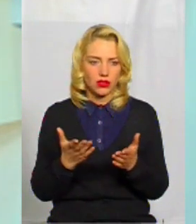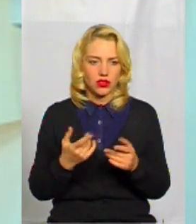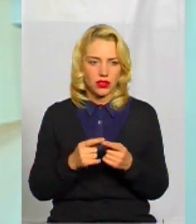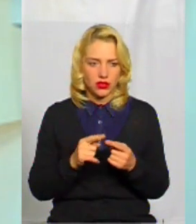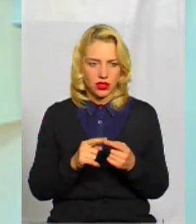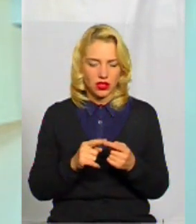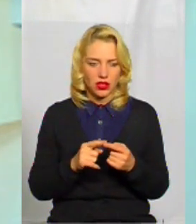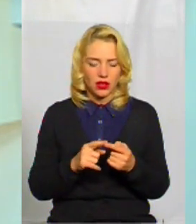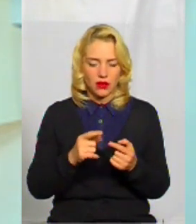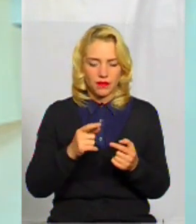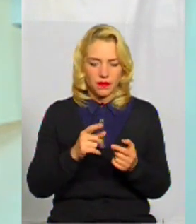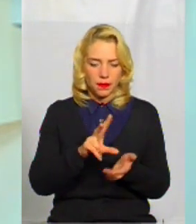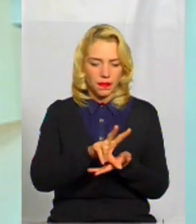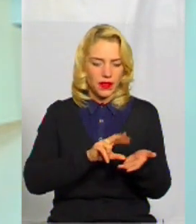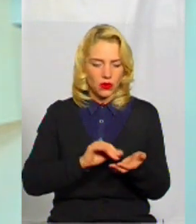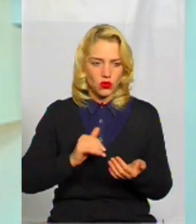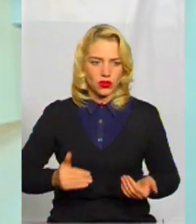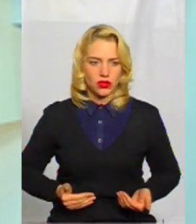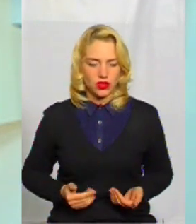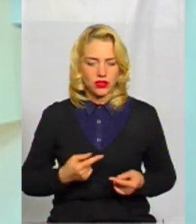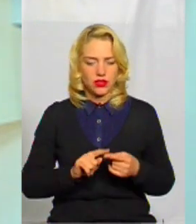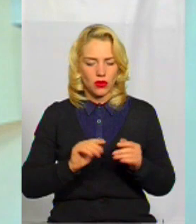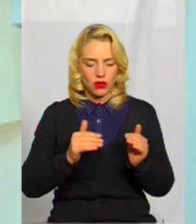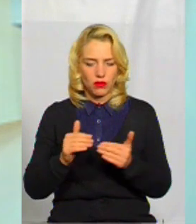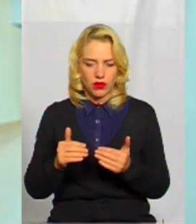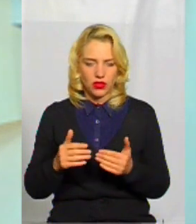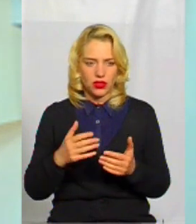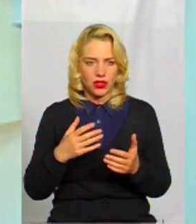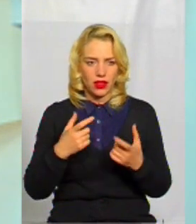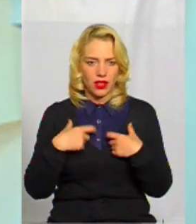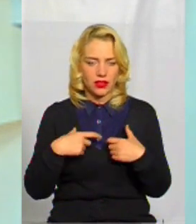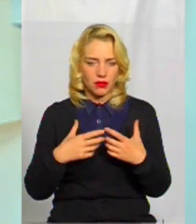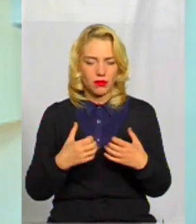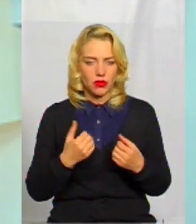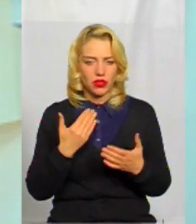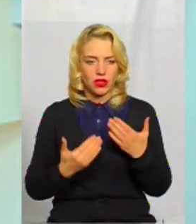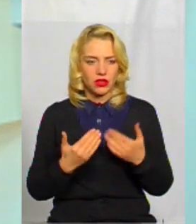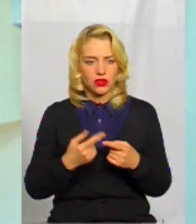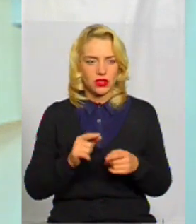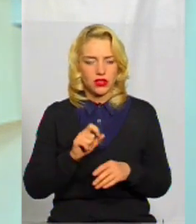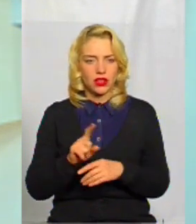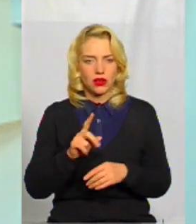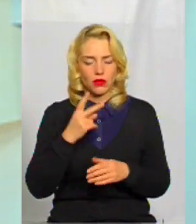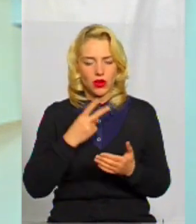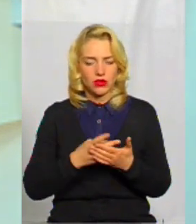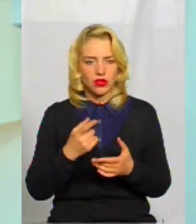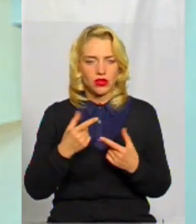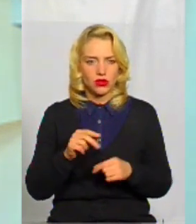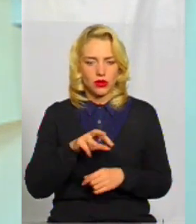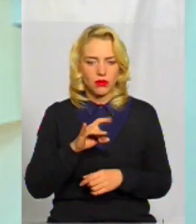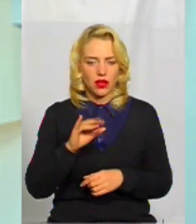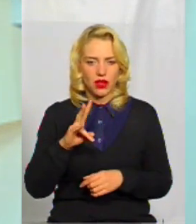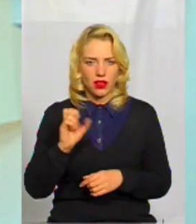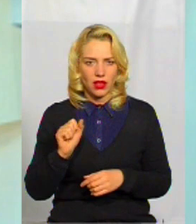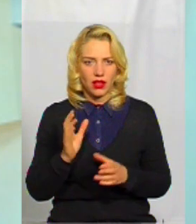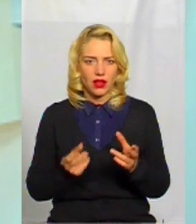відзеркалюють в своєму житті. Вони ці обмеження на себе перекладають. Тобто, якщо це задачка, в якій одразу показується, що в нас Маринка